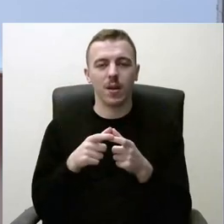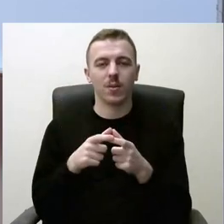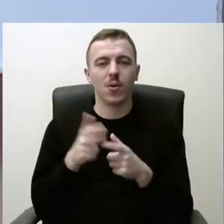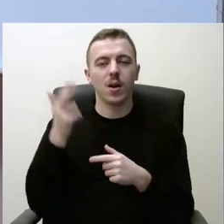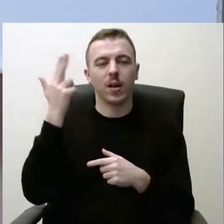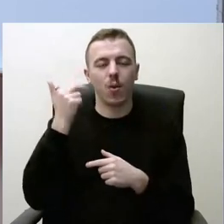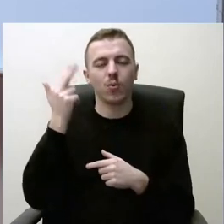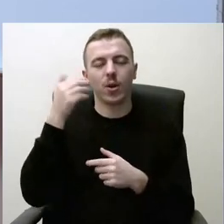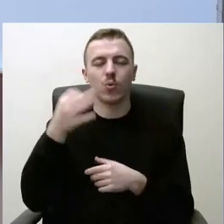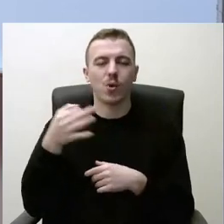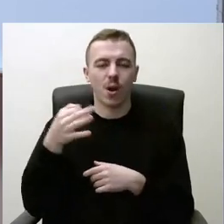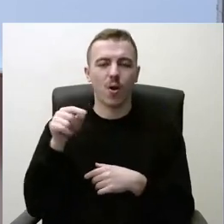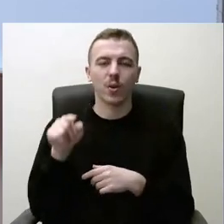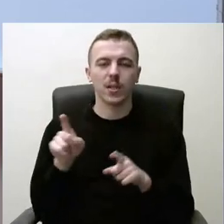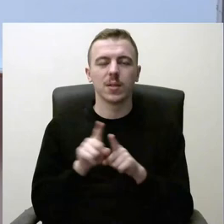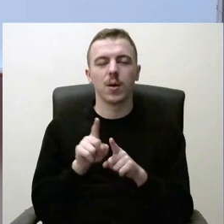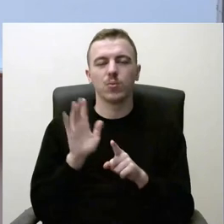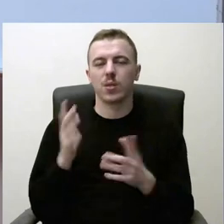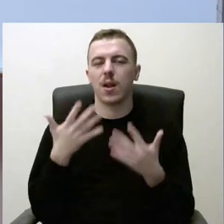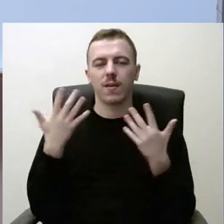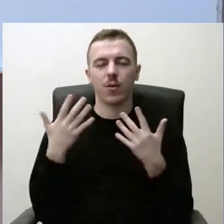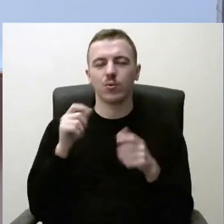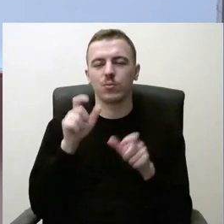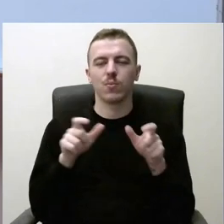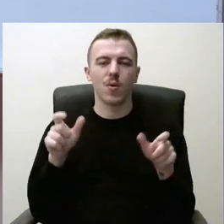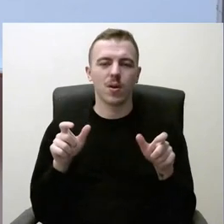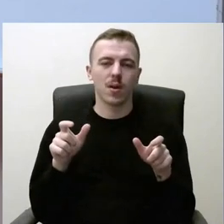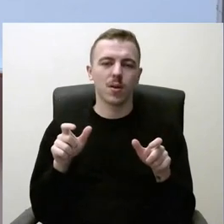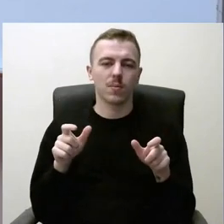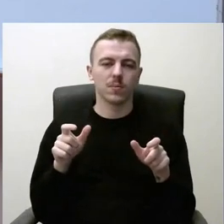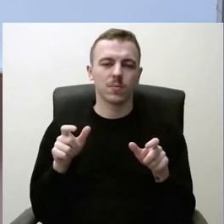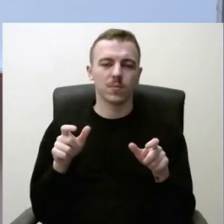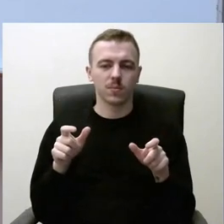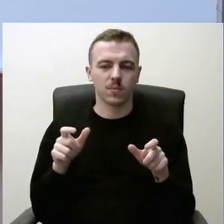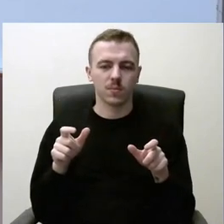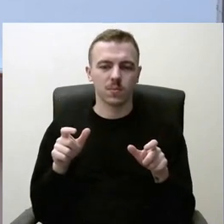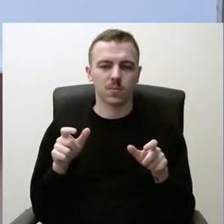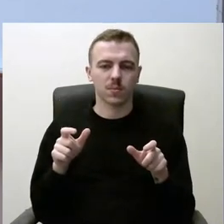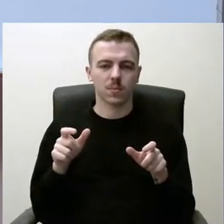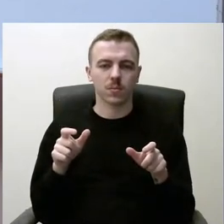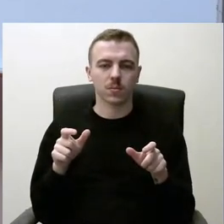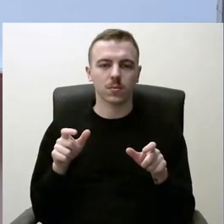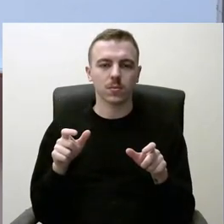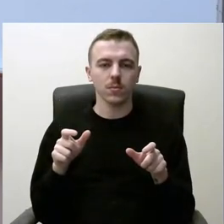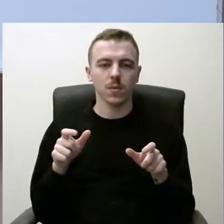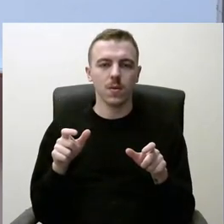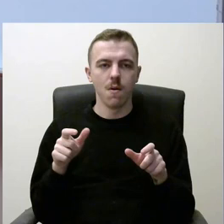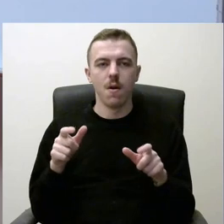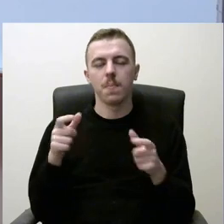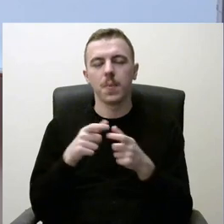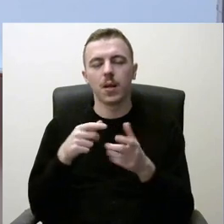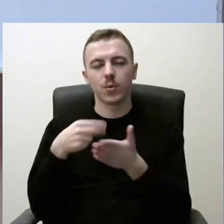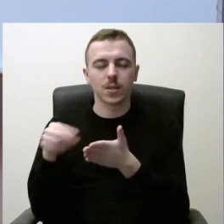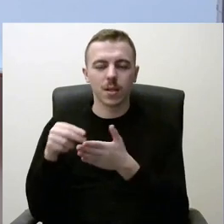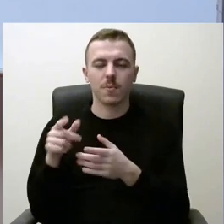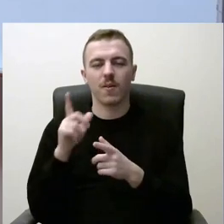rajonui. Tai tikrai labai palengvintų žmonėms ir jų bilietų įsigyjimą, važiavimą